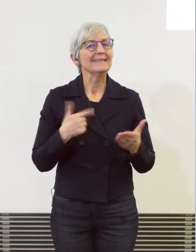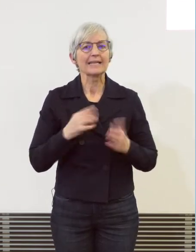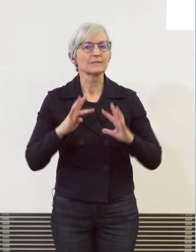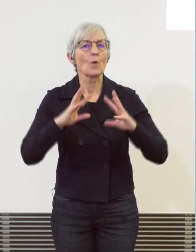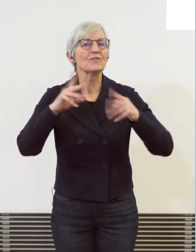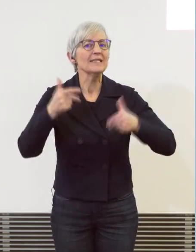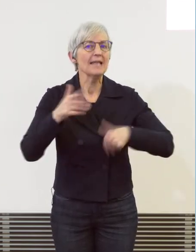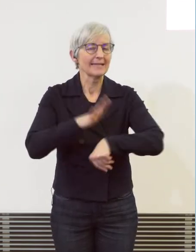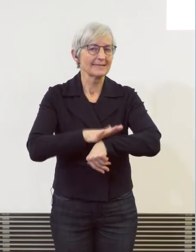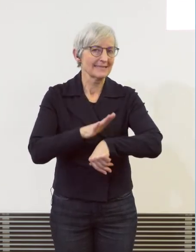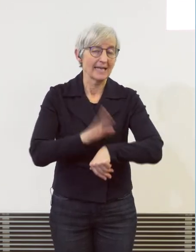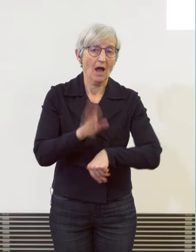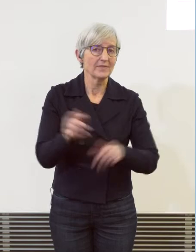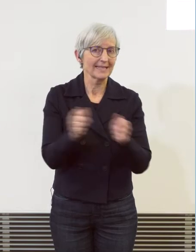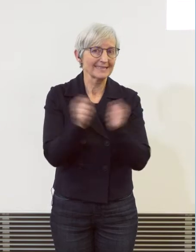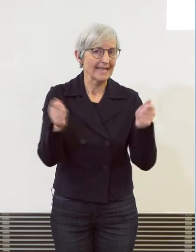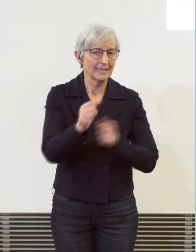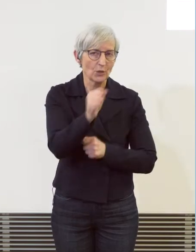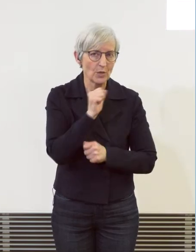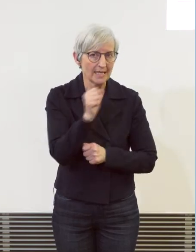Zeitungsinterview. Darum bitte fragen Sie jetzt.